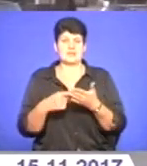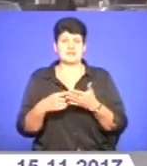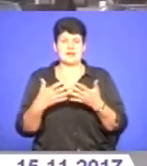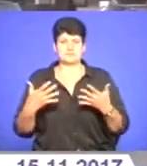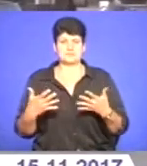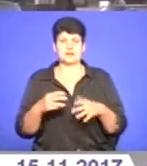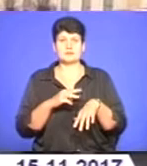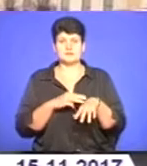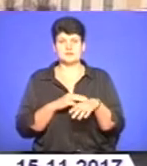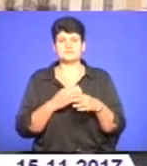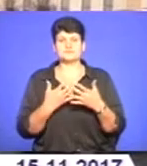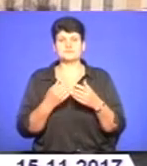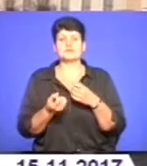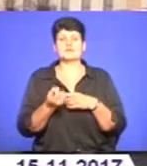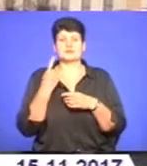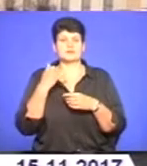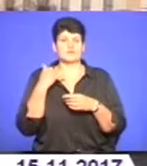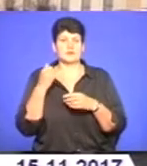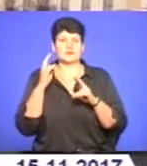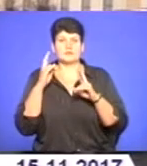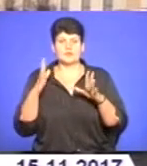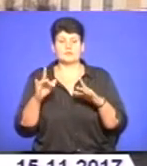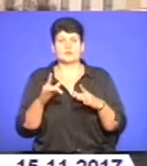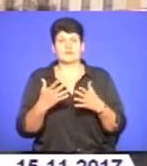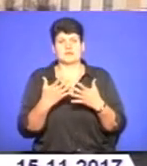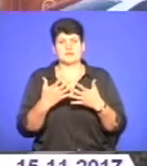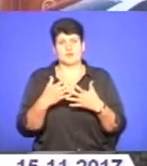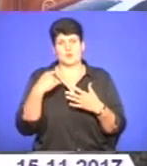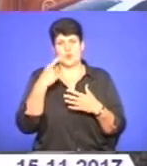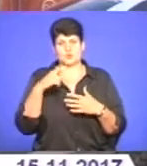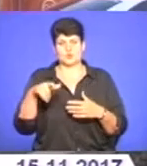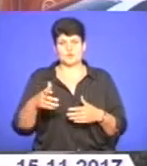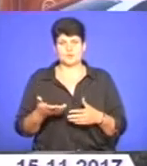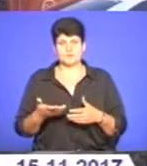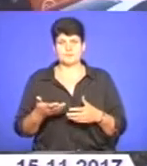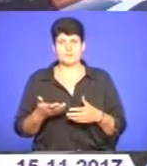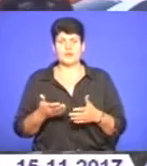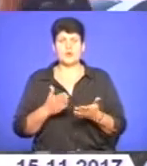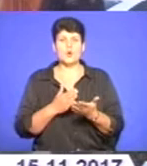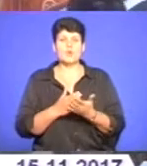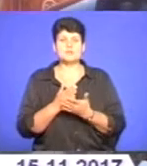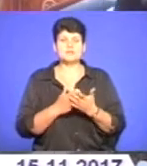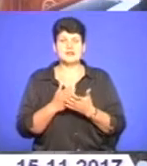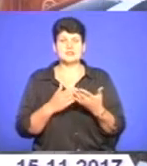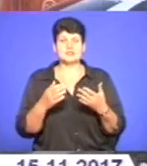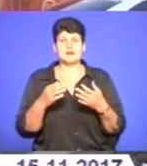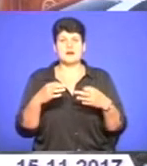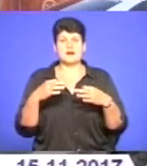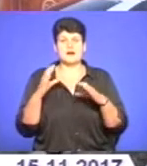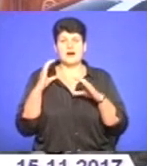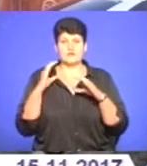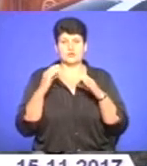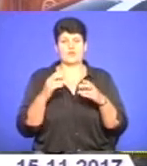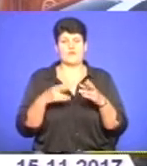Правоохоронці встановлюють, звідки телефонували невідомі і встановлюють особу. Обстеженням автовокзалу та ЖД вокзалу,